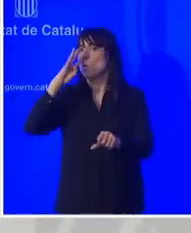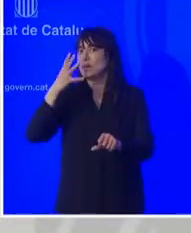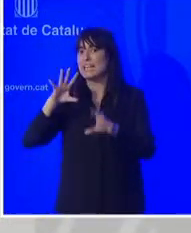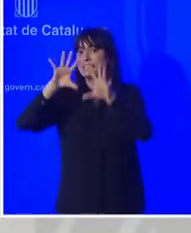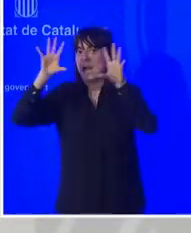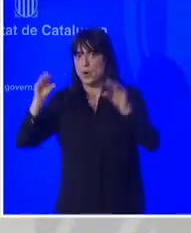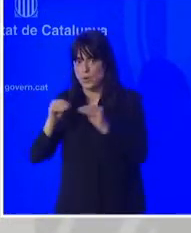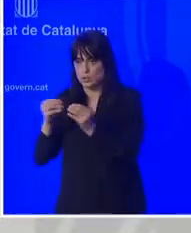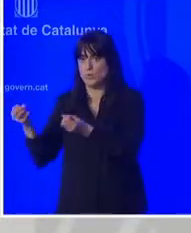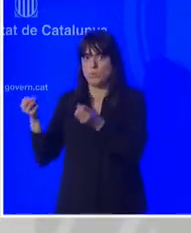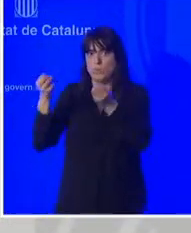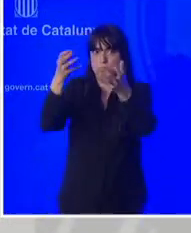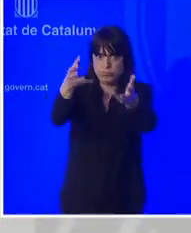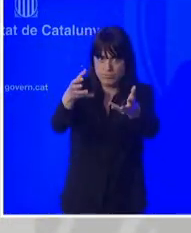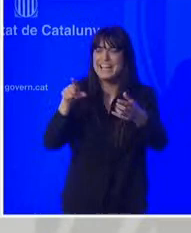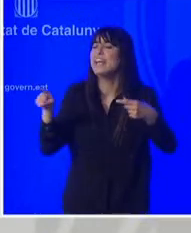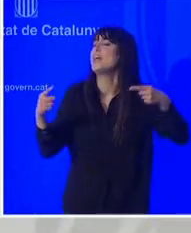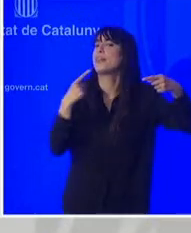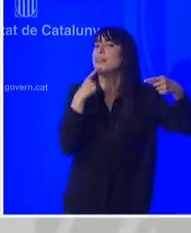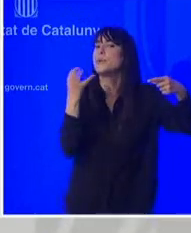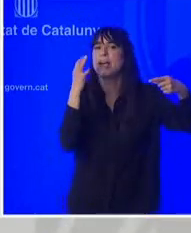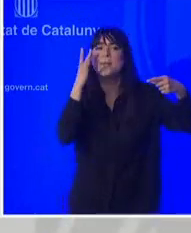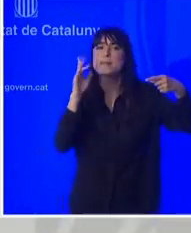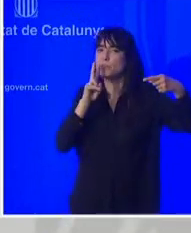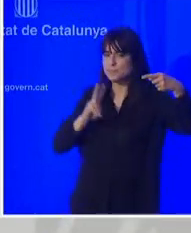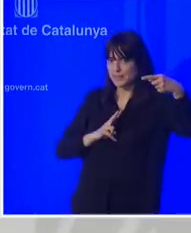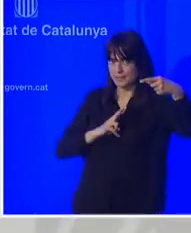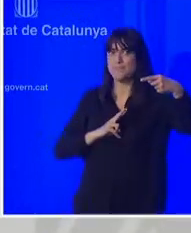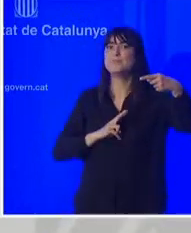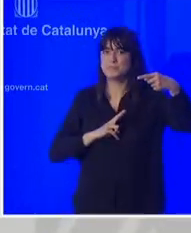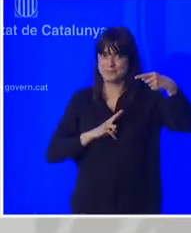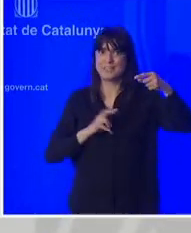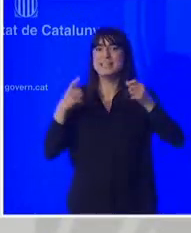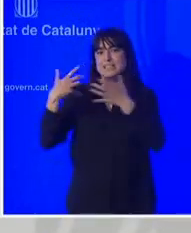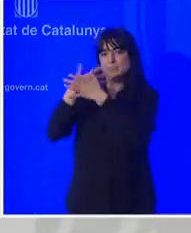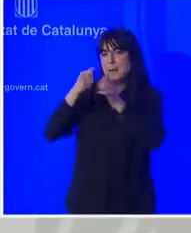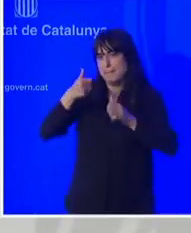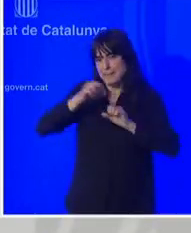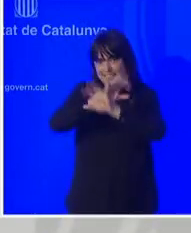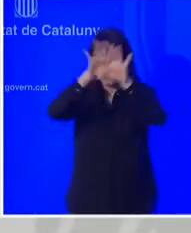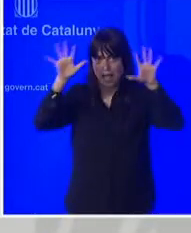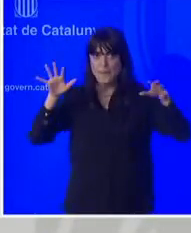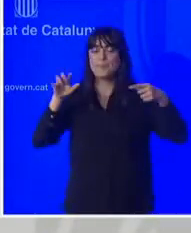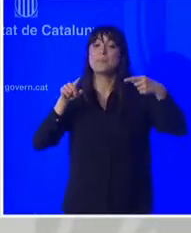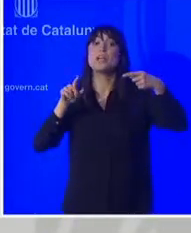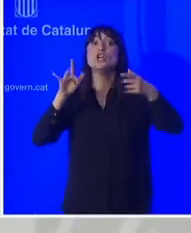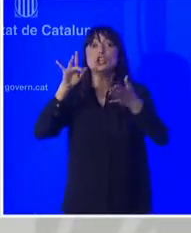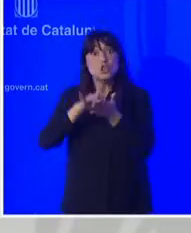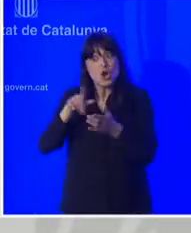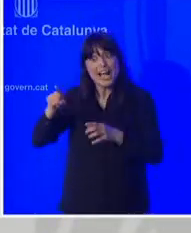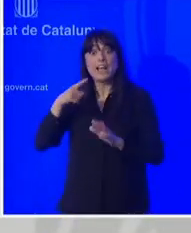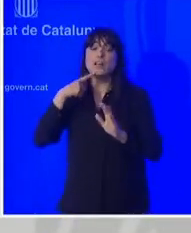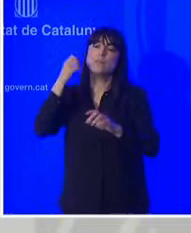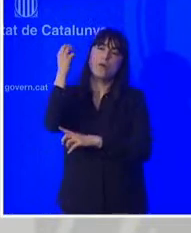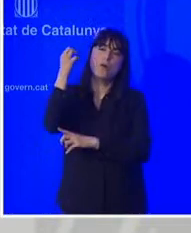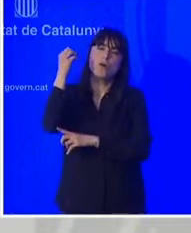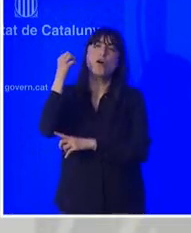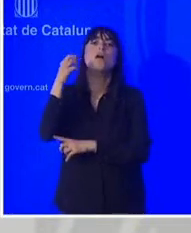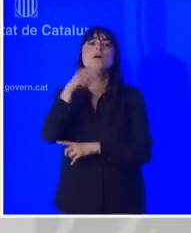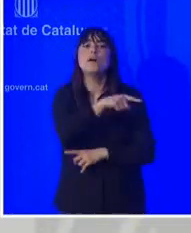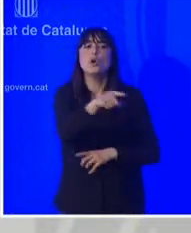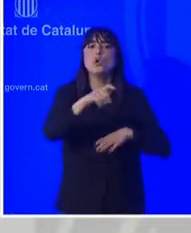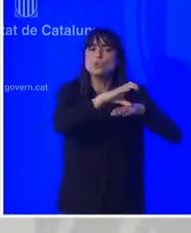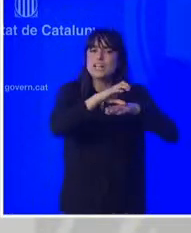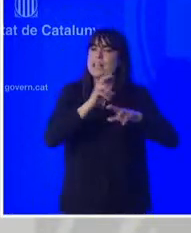o si ha fet crítiques si hi hagut alguna resposta per part de la resta de consellers quan ha fet aquestes reflexions si el govern